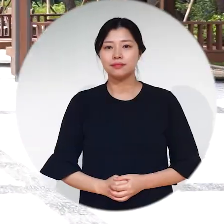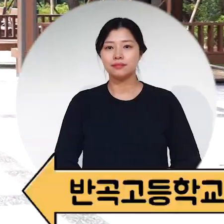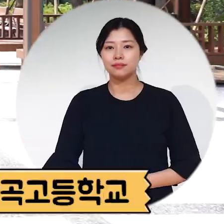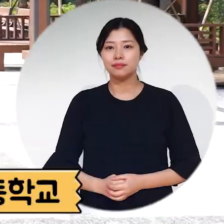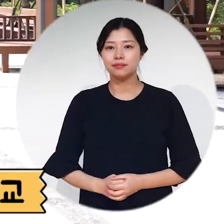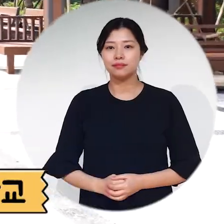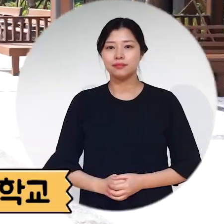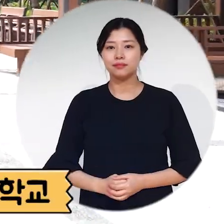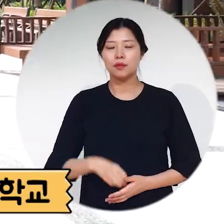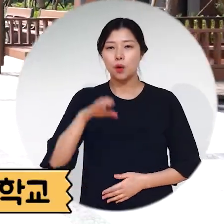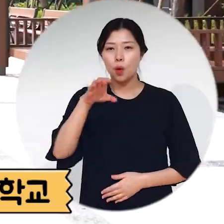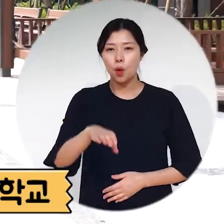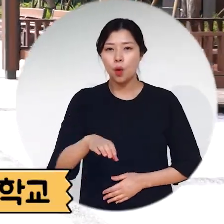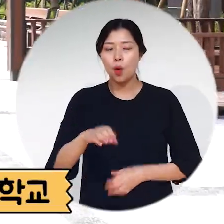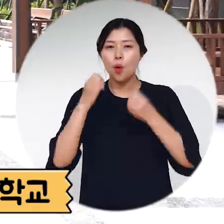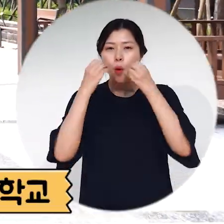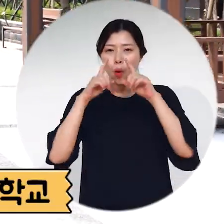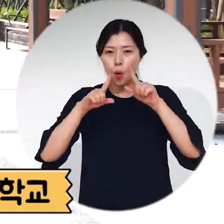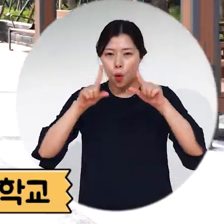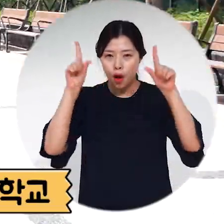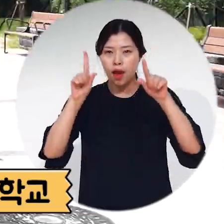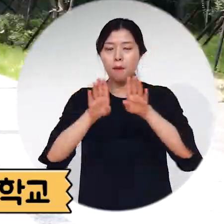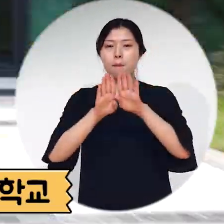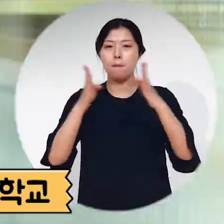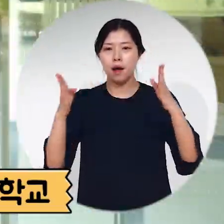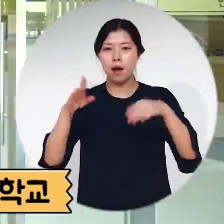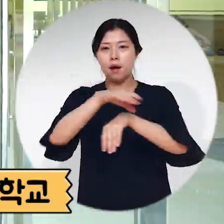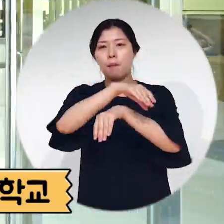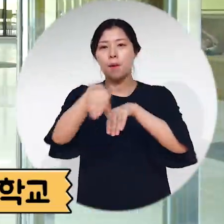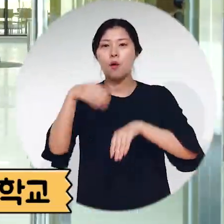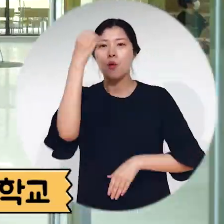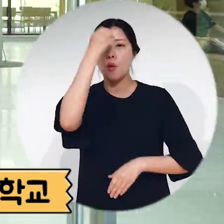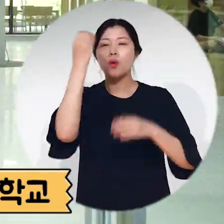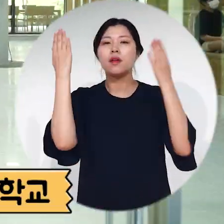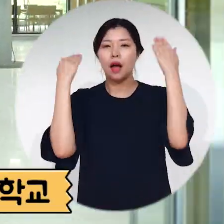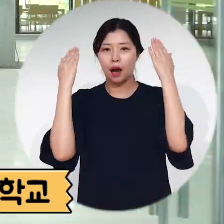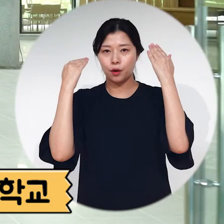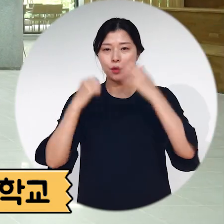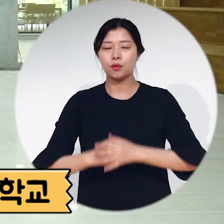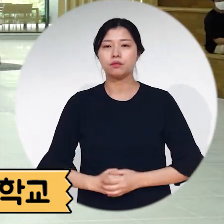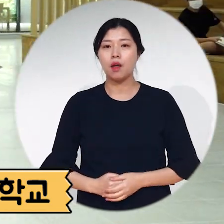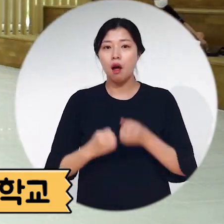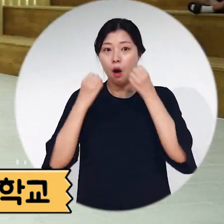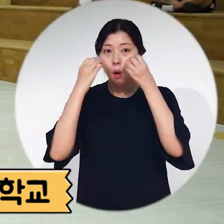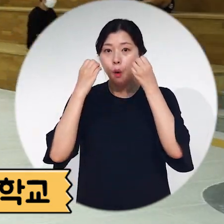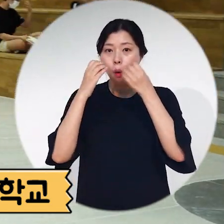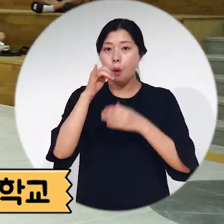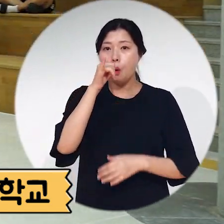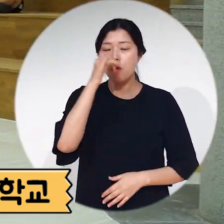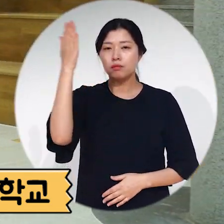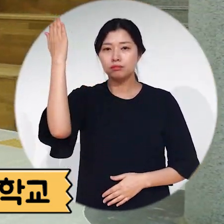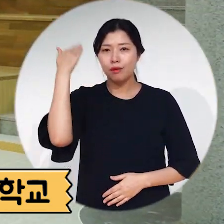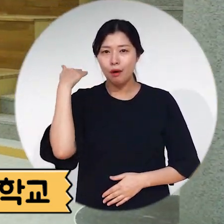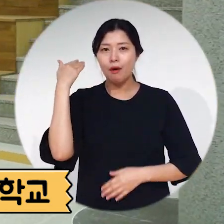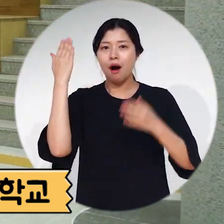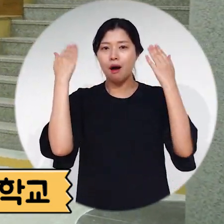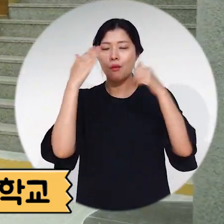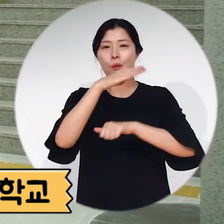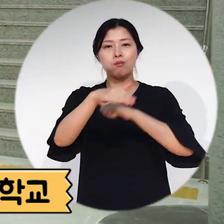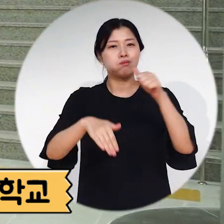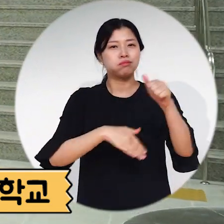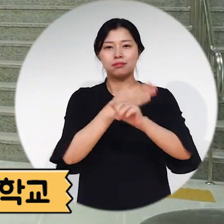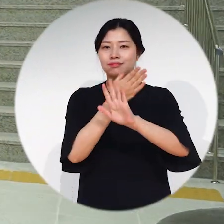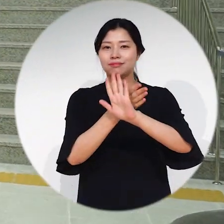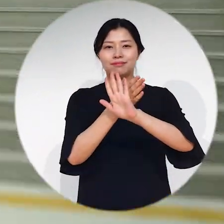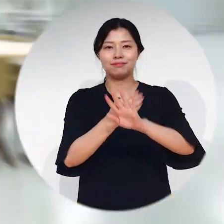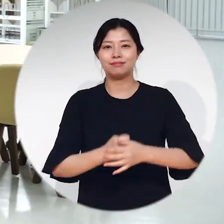이곳은 올해 문을 연 방곡 고등학교입니다. 신설학교답게 예전에 지어진 학교와는 분위기도 조금